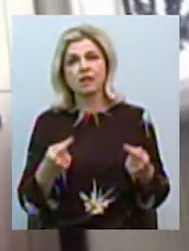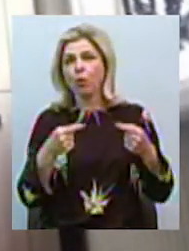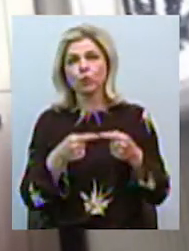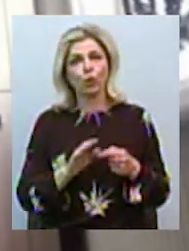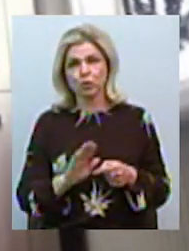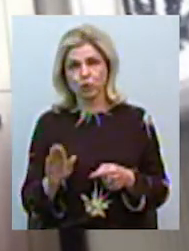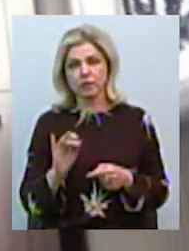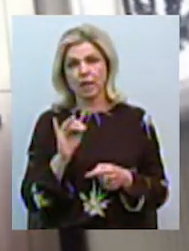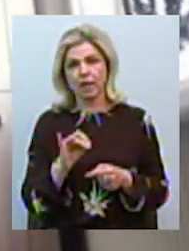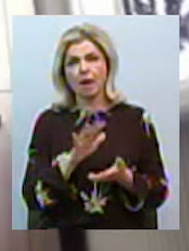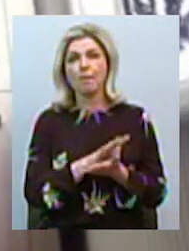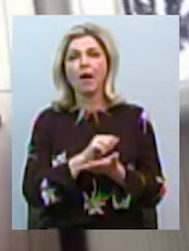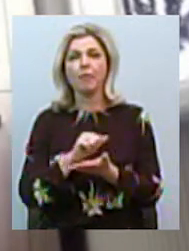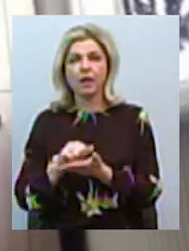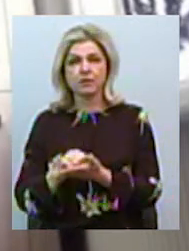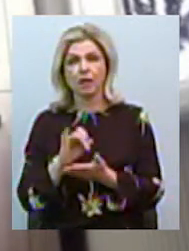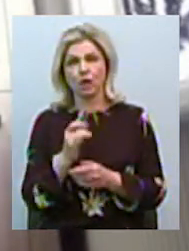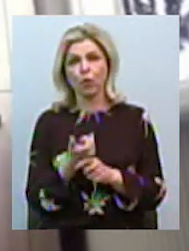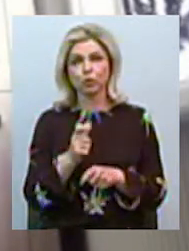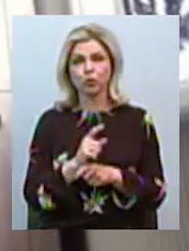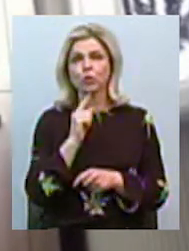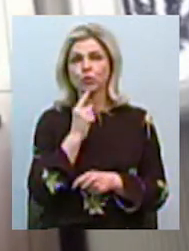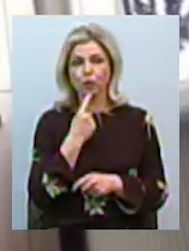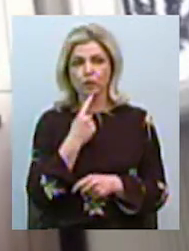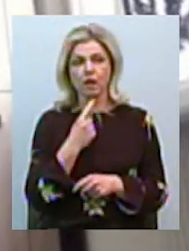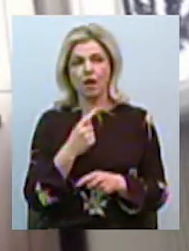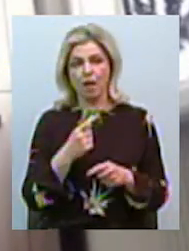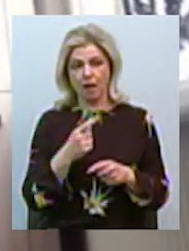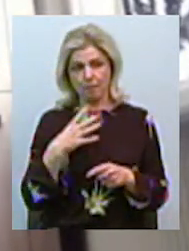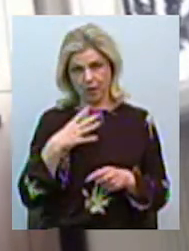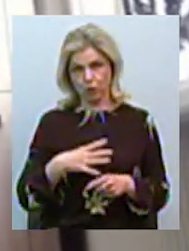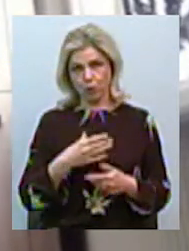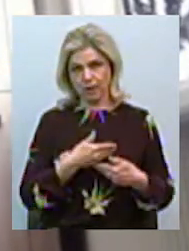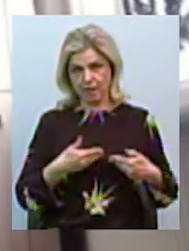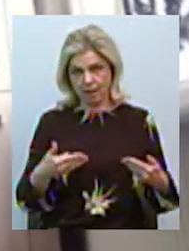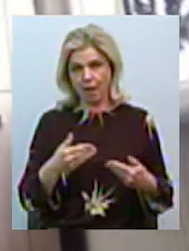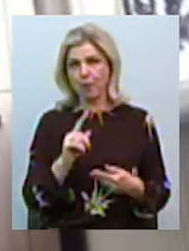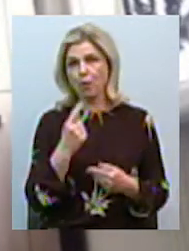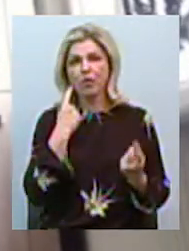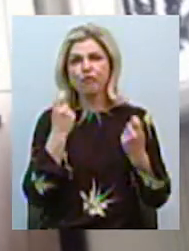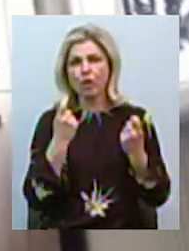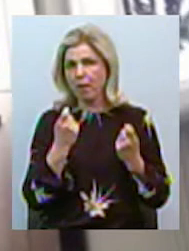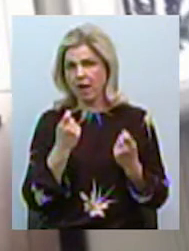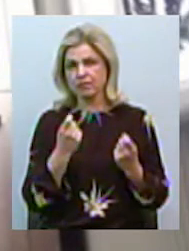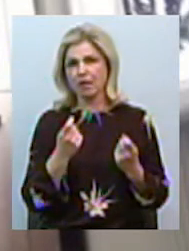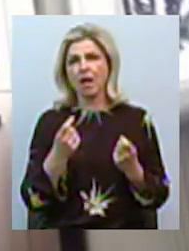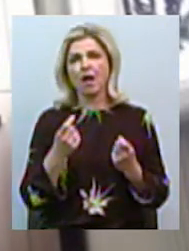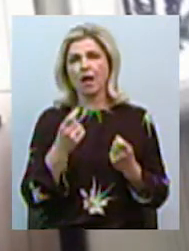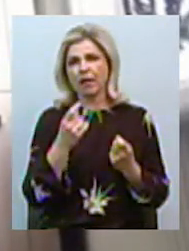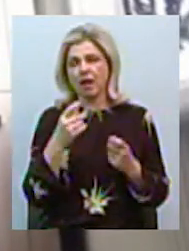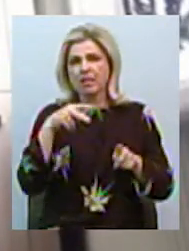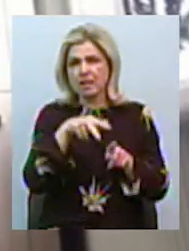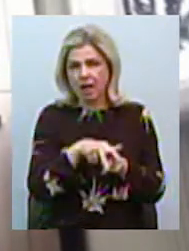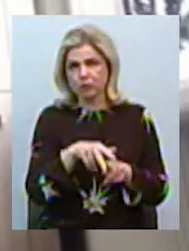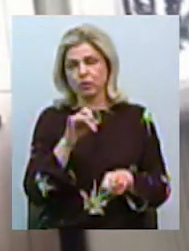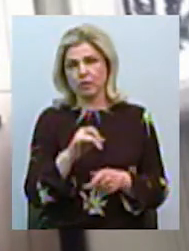мас-медія, і дуже важко переноситься нам, тому що інформація не фільтрується, вона насаджується, від